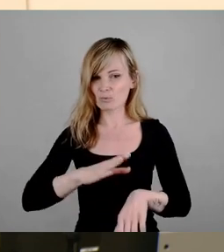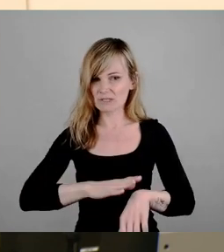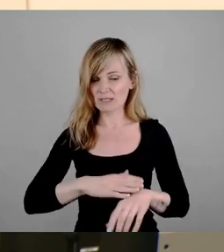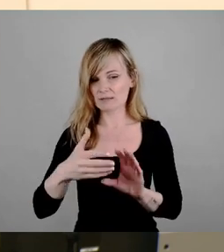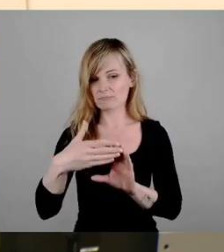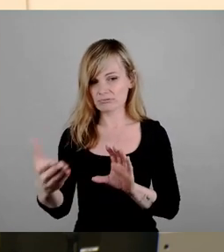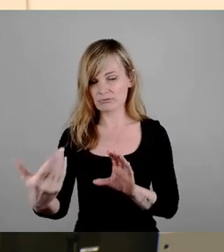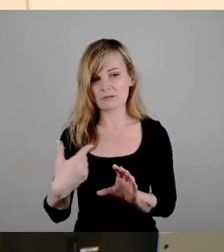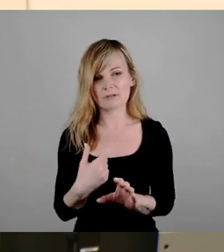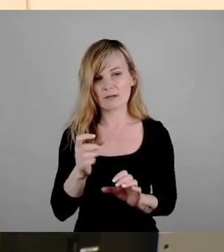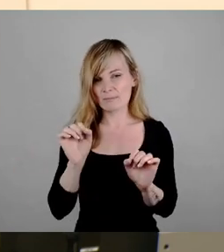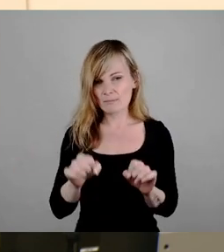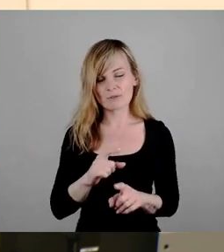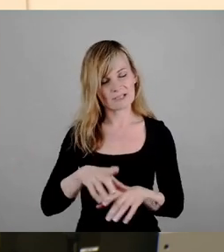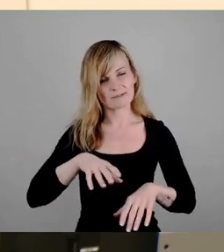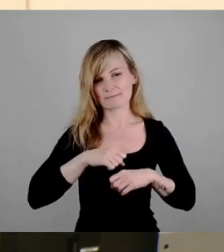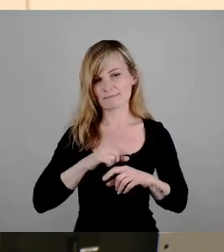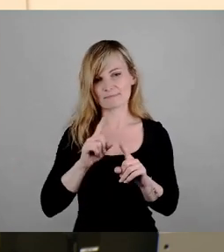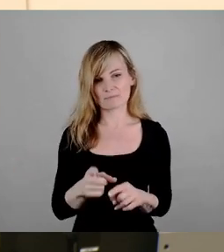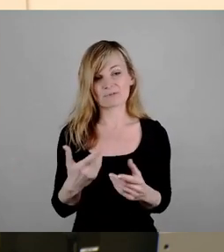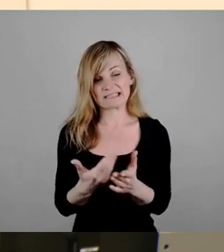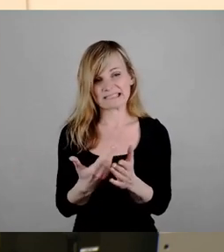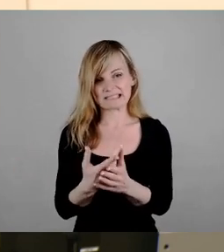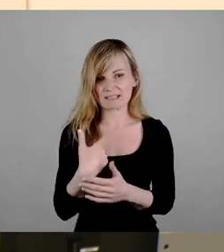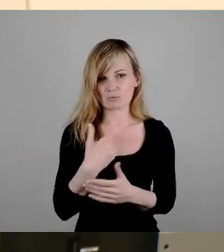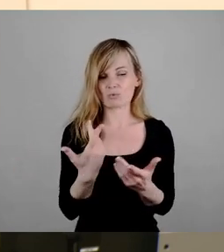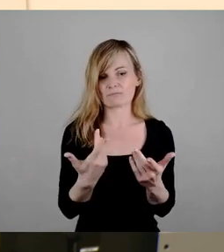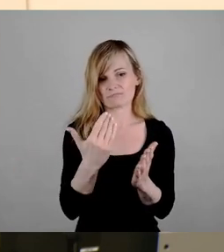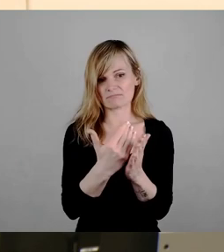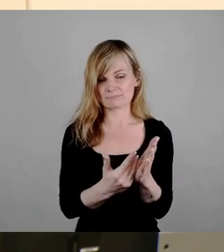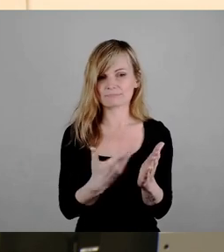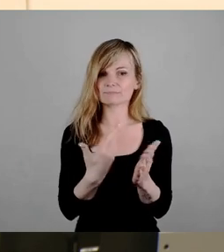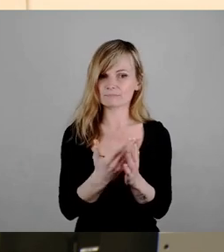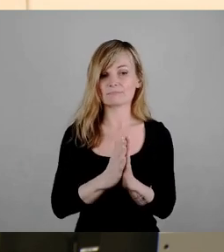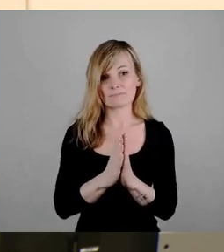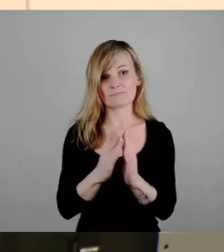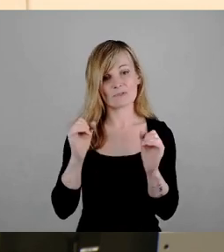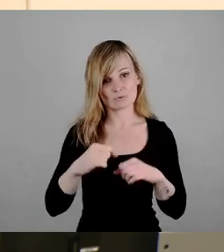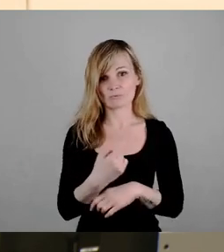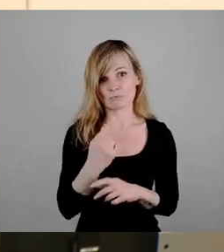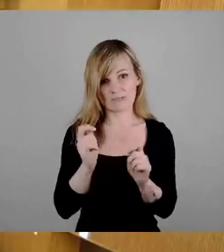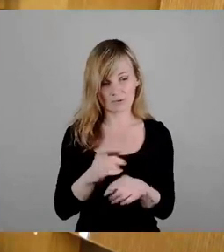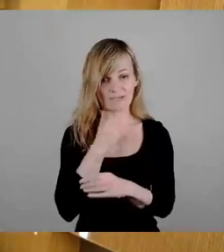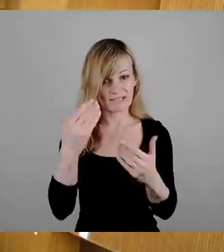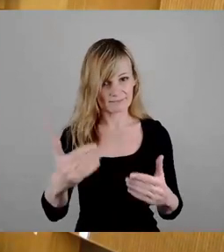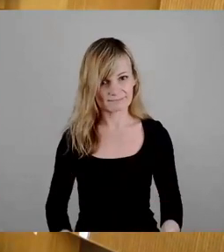das Blaue Wunder in Kauf nehmen müssen. Das ist für uns der Maßstab. Deswegen bitten wir um Zustimmung zu unserem Antrag. Vielen Dank.